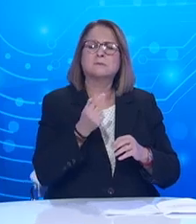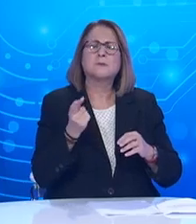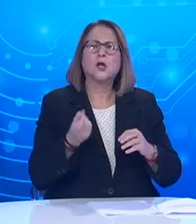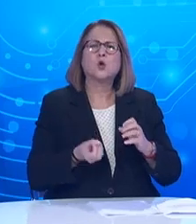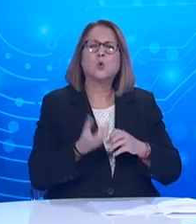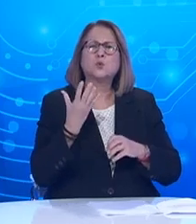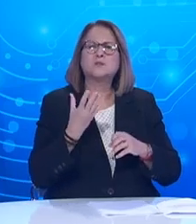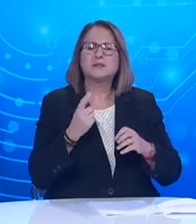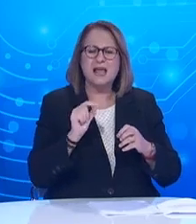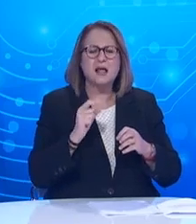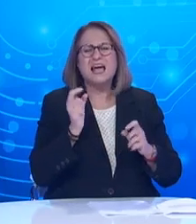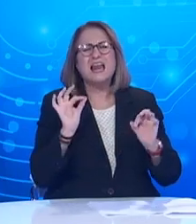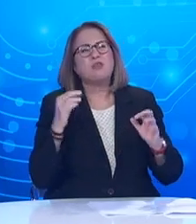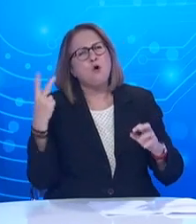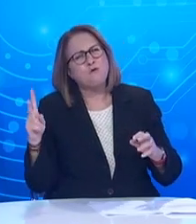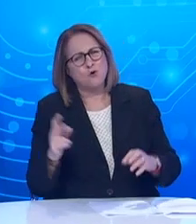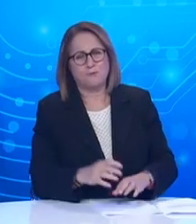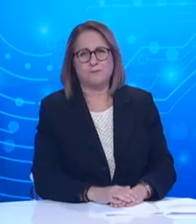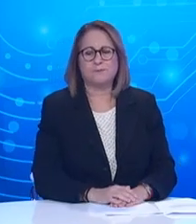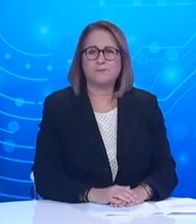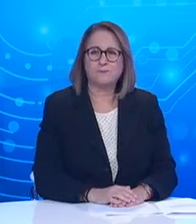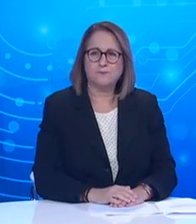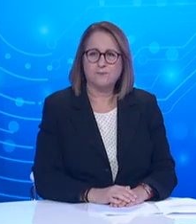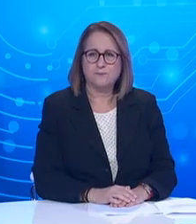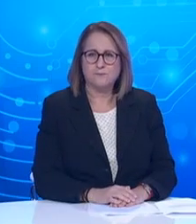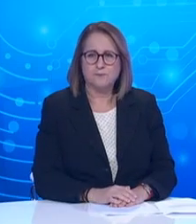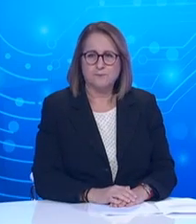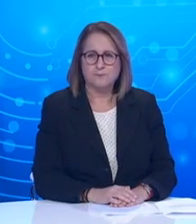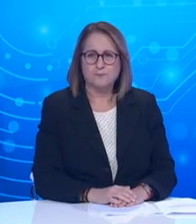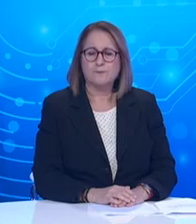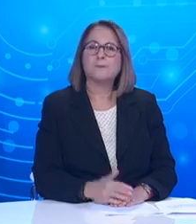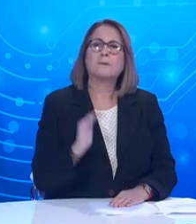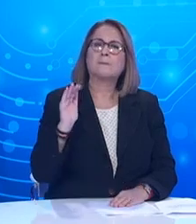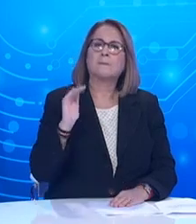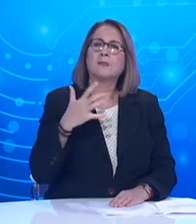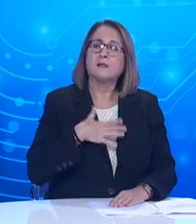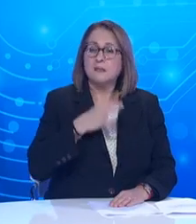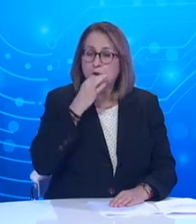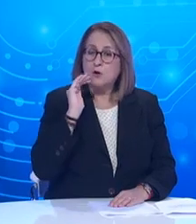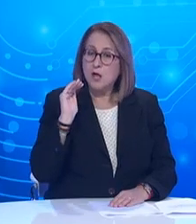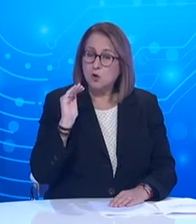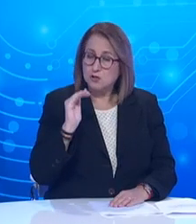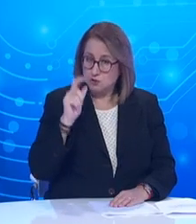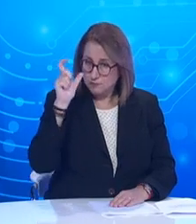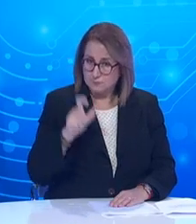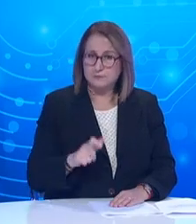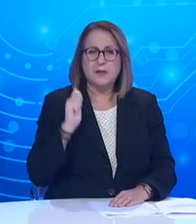Αρχικά θα ήθελα να ζητήσω αν υπάρχει κάποιο σχόλιο για την στάση του κυρίου Κουμουτσάκου να